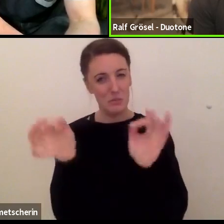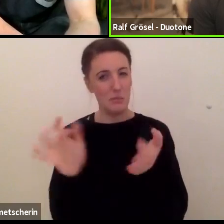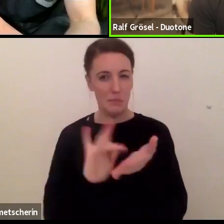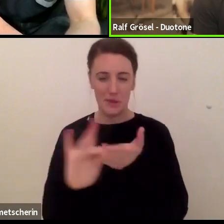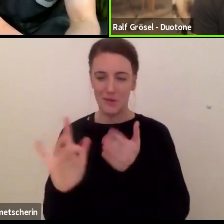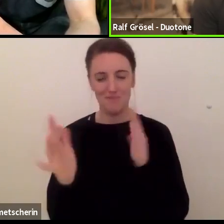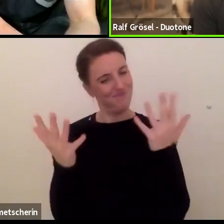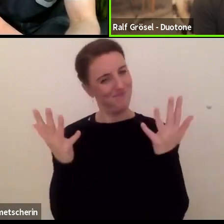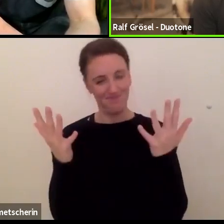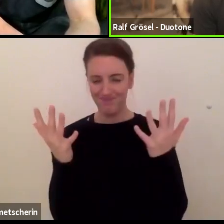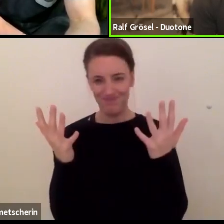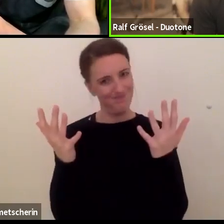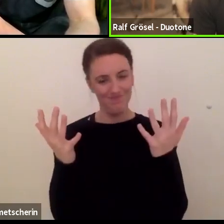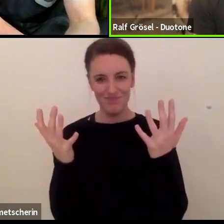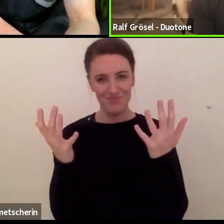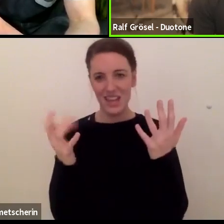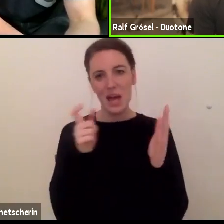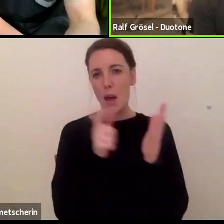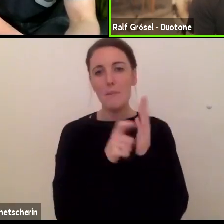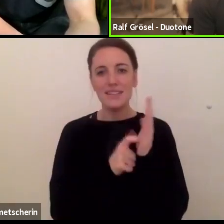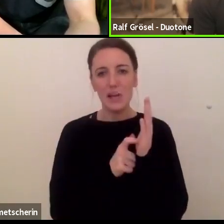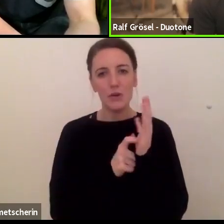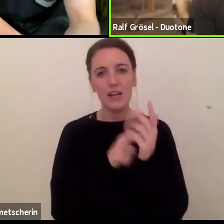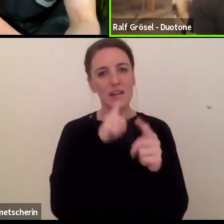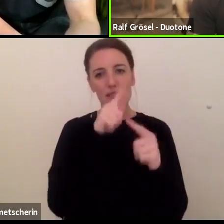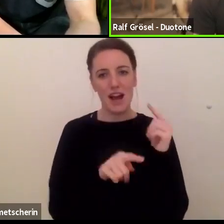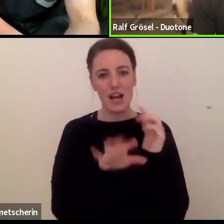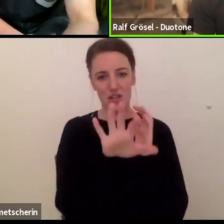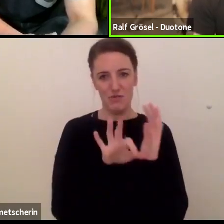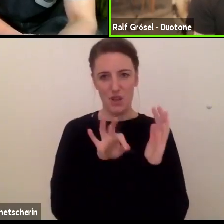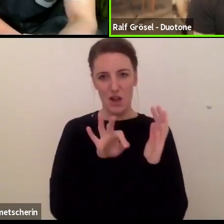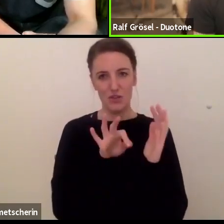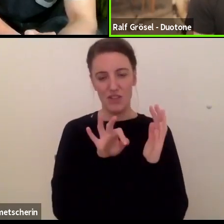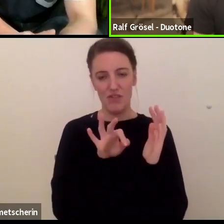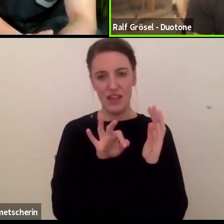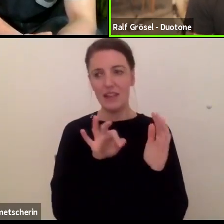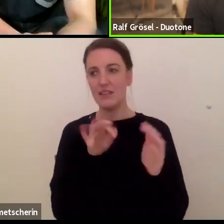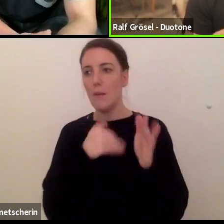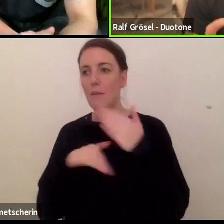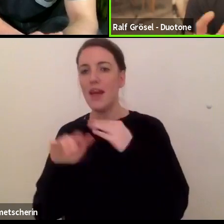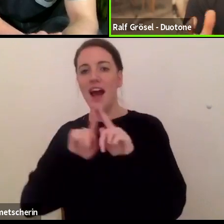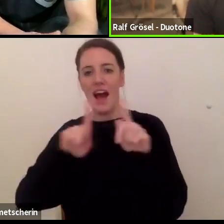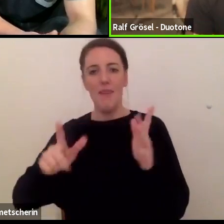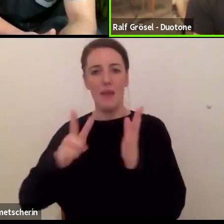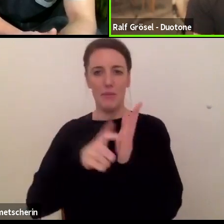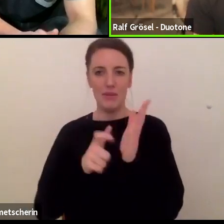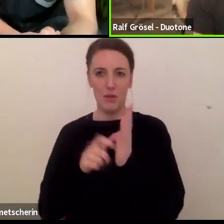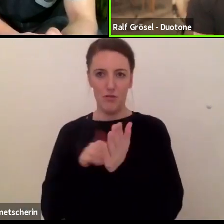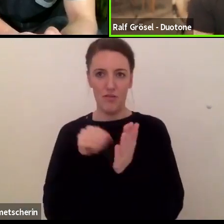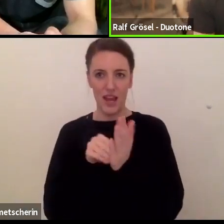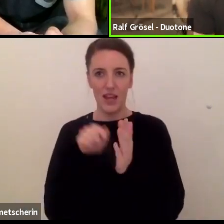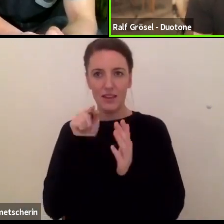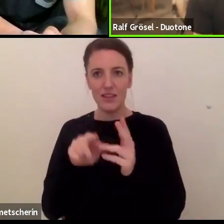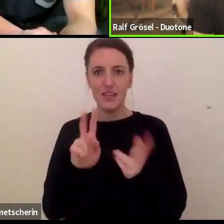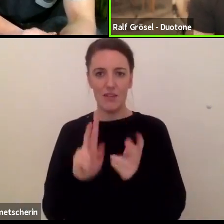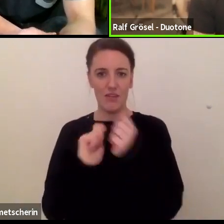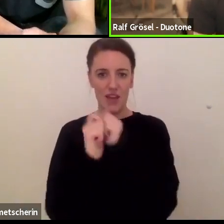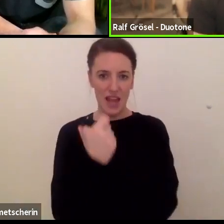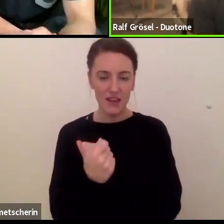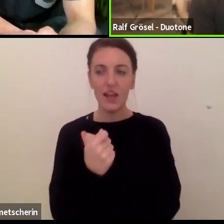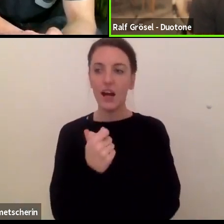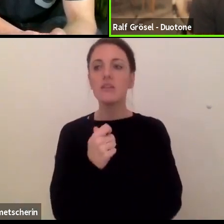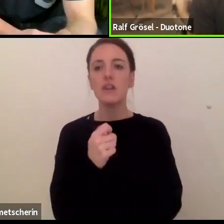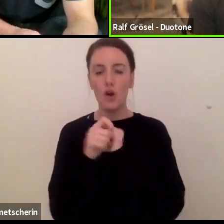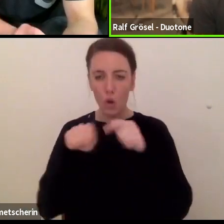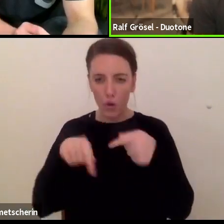Parameter gibt, an die man schrauben kann, die dafür sorgen, dass die Kites zum Beispiel ganz, also wunderschön in der Luft liegen, so wie eben jetzt